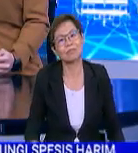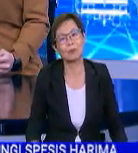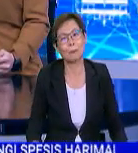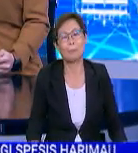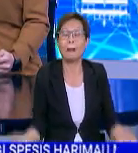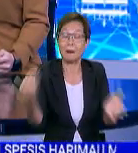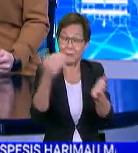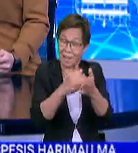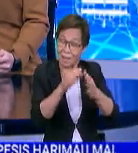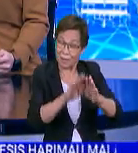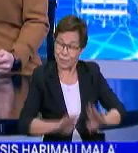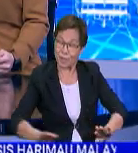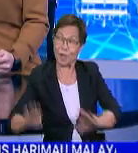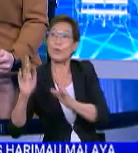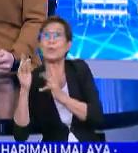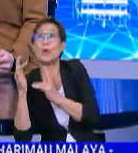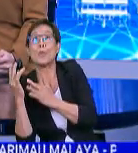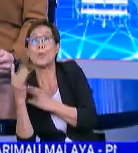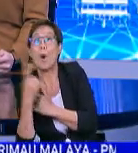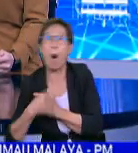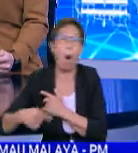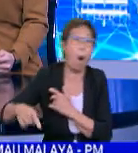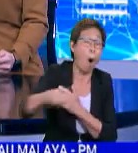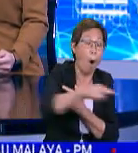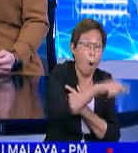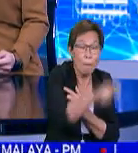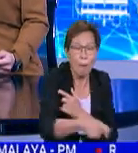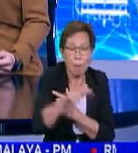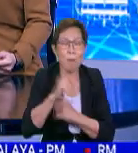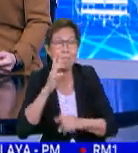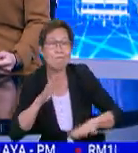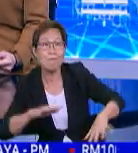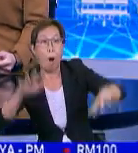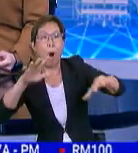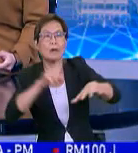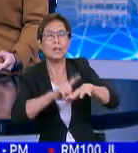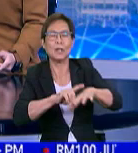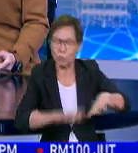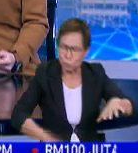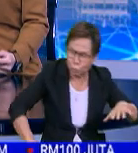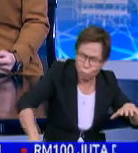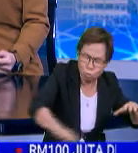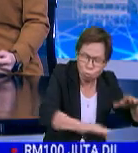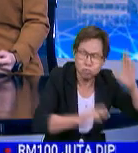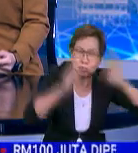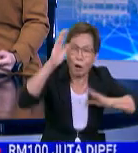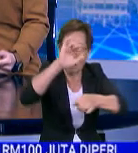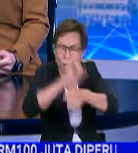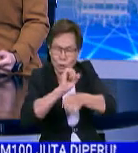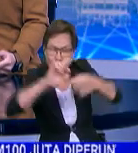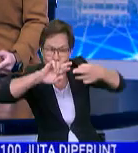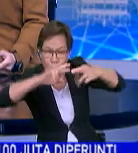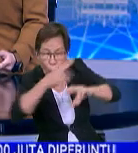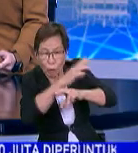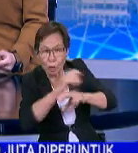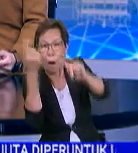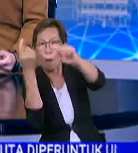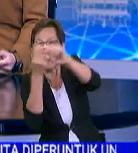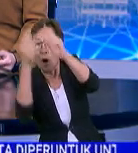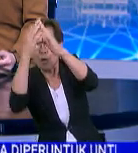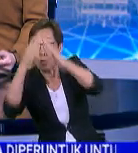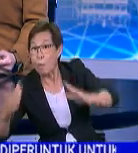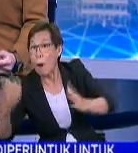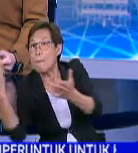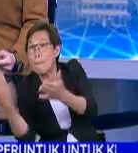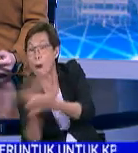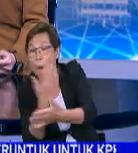Lagi berita yang ditunggu-tunggu semua penduduk yang terjejas banjir di seluruh negara. Kerja-kerja baik pulih dan pembinaan baharu